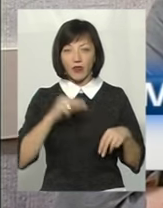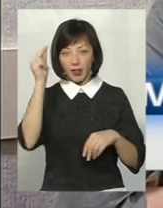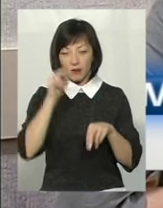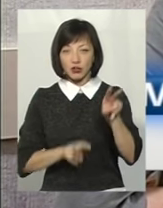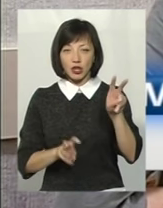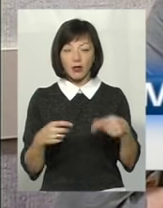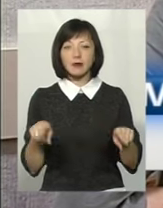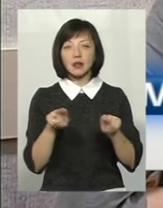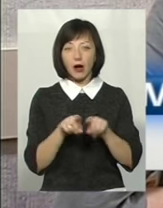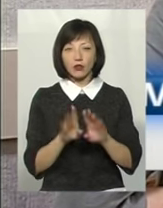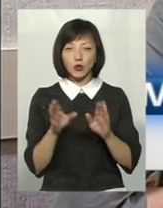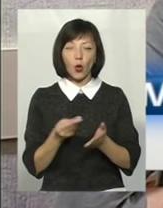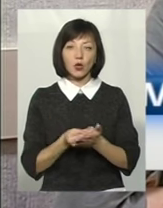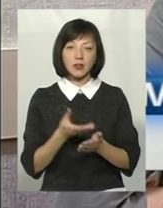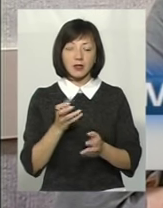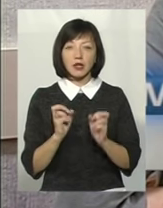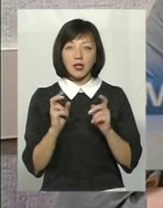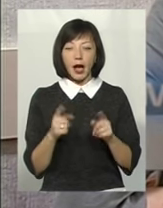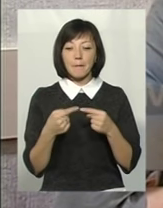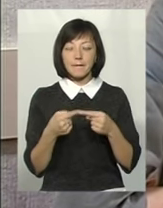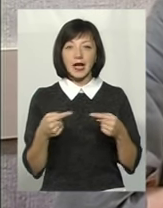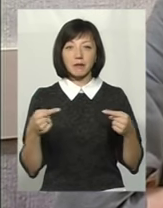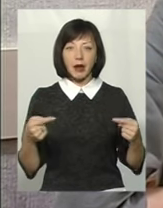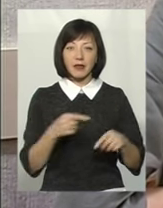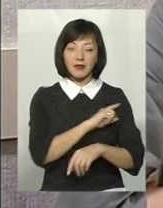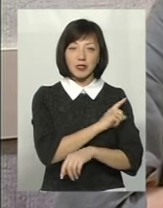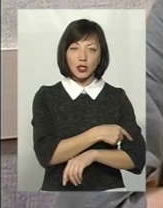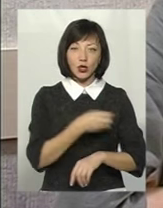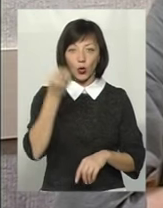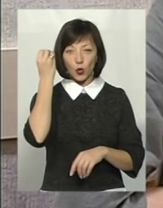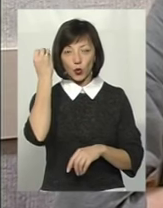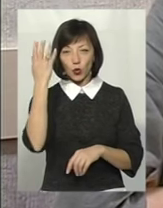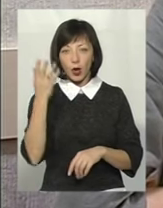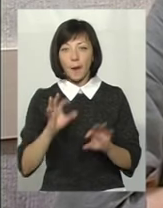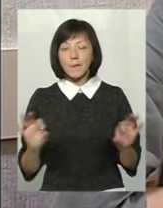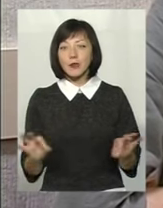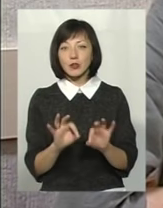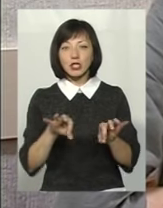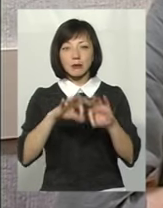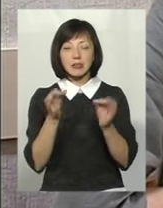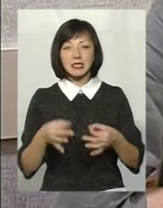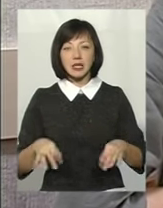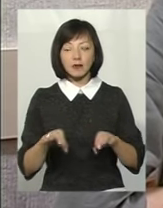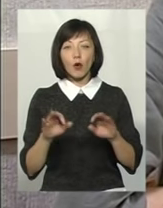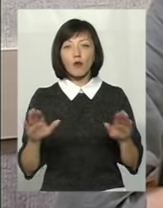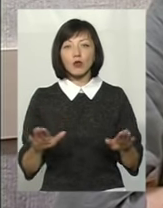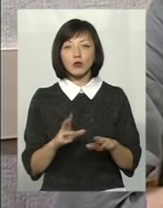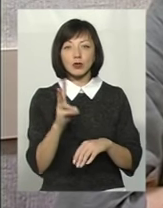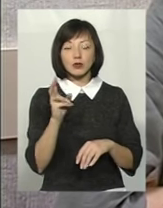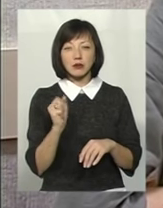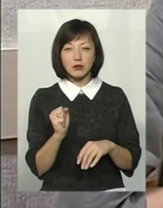предмети також будуть оцінюватися як і предмети фізична культура, музичне мистецтво, музика,